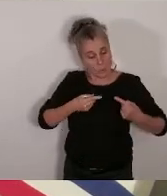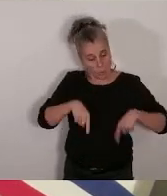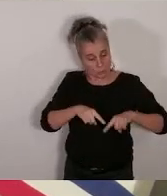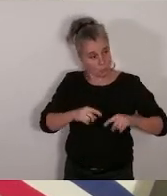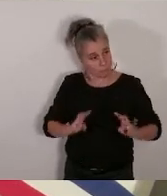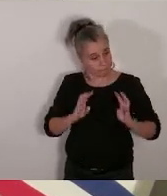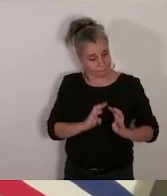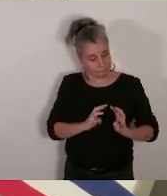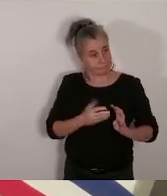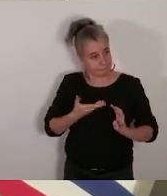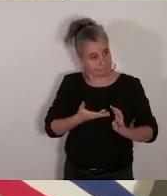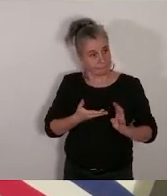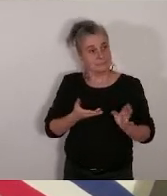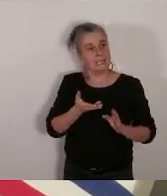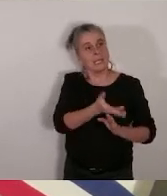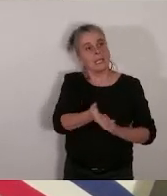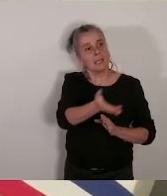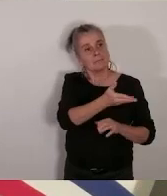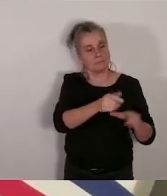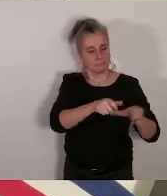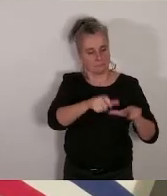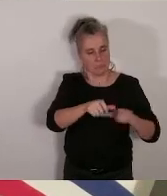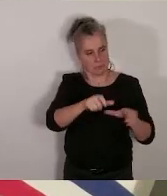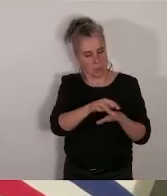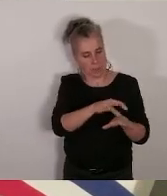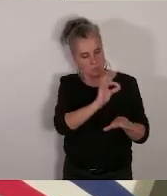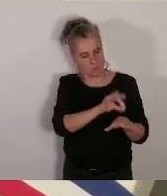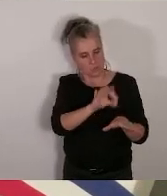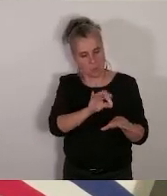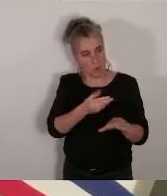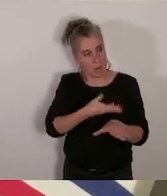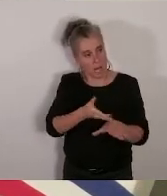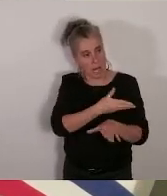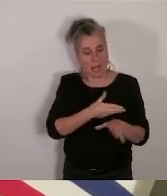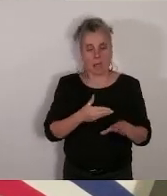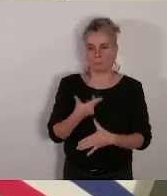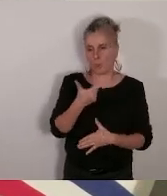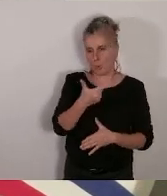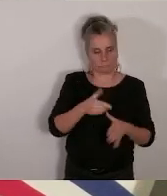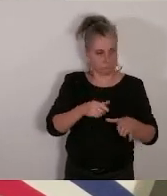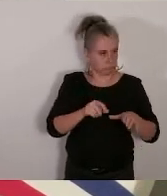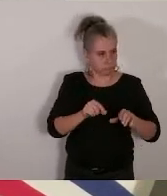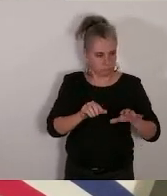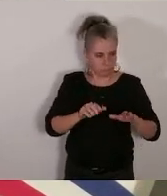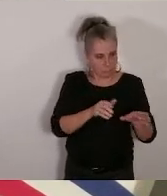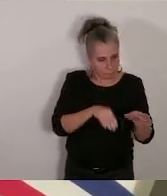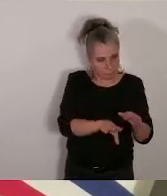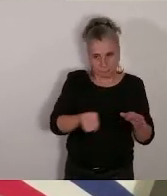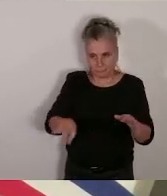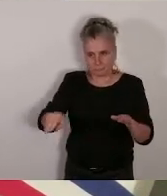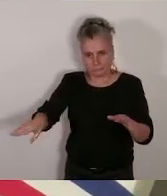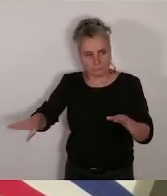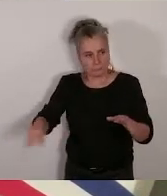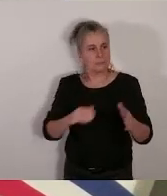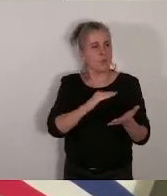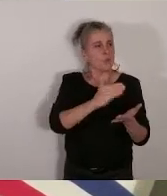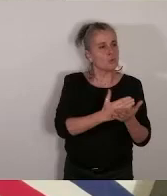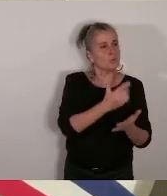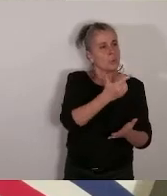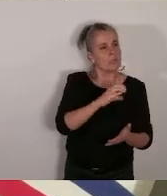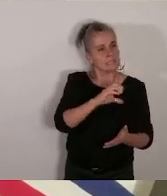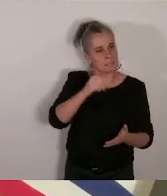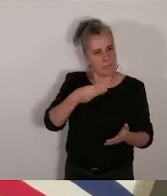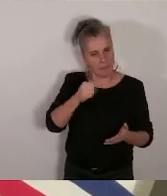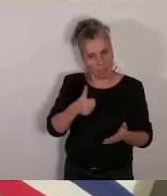Ces dix élus se répartissent de la manière suivante. Deux classes de CM1, CM2 à Chanterelle, une classe Périn-Sainte